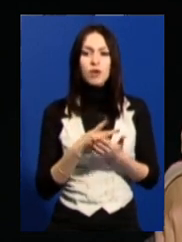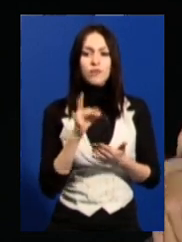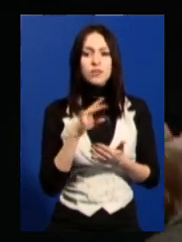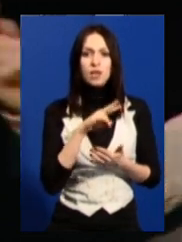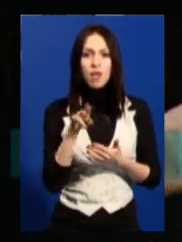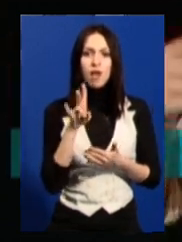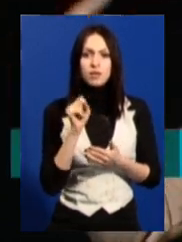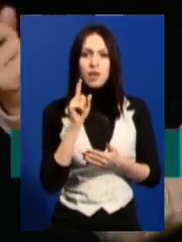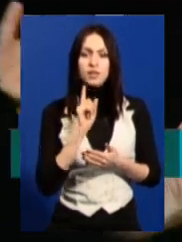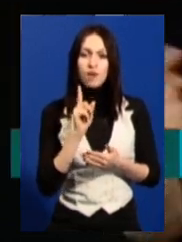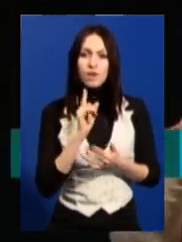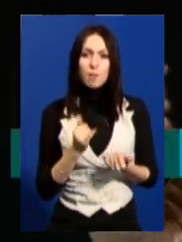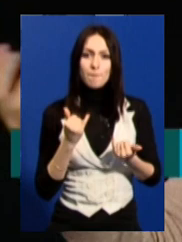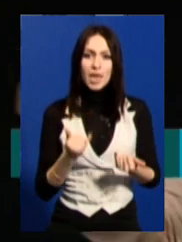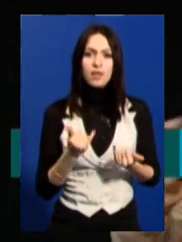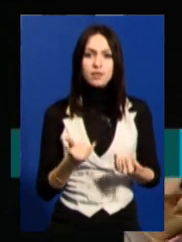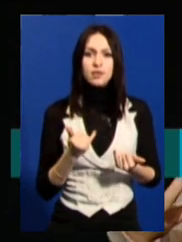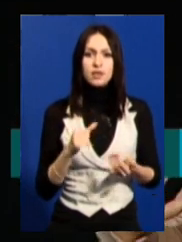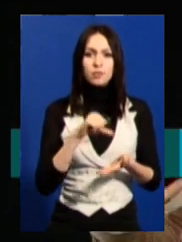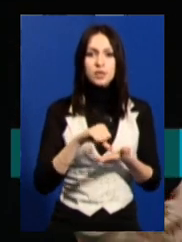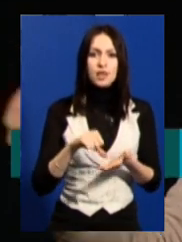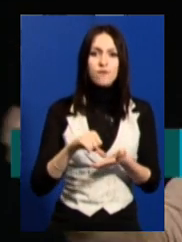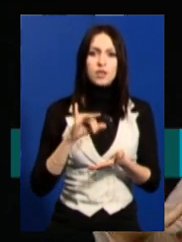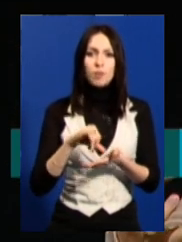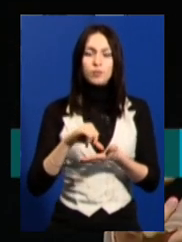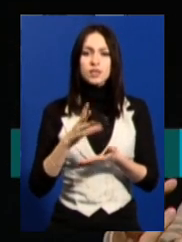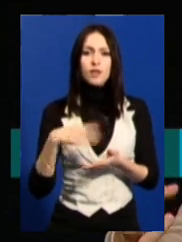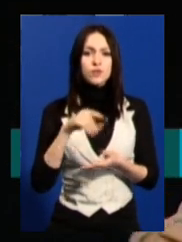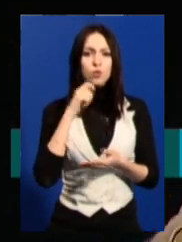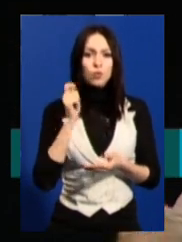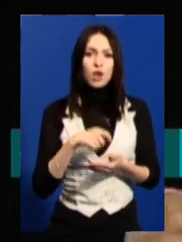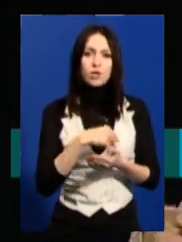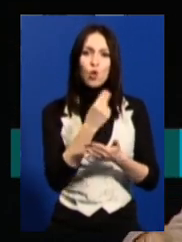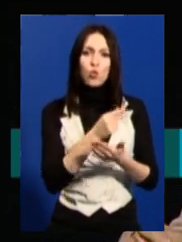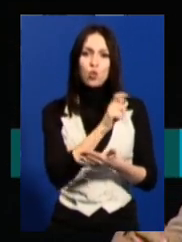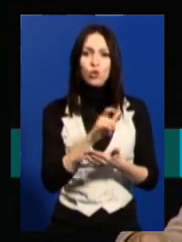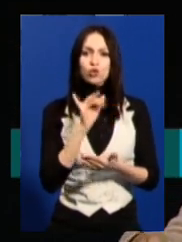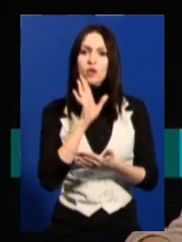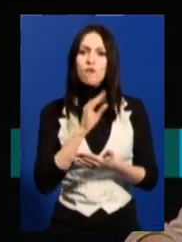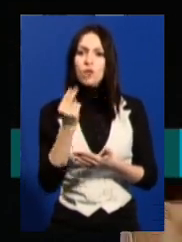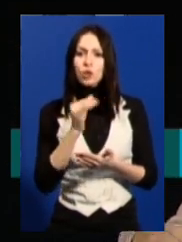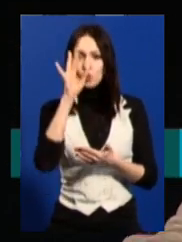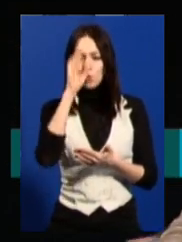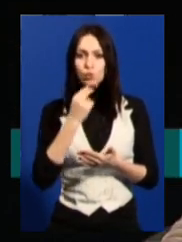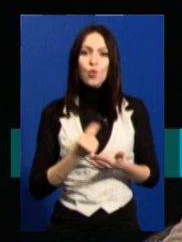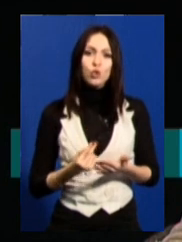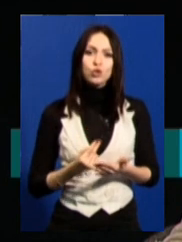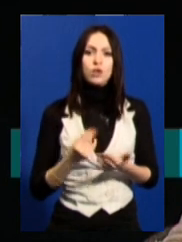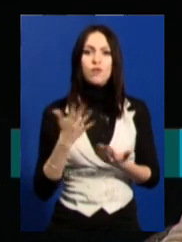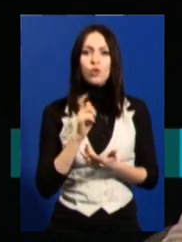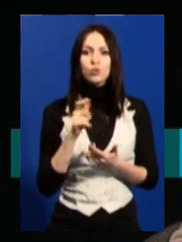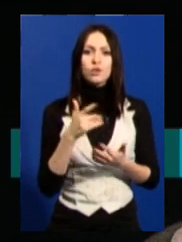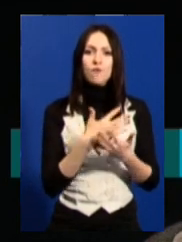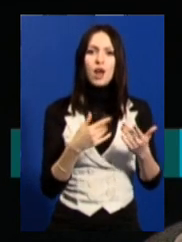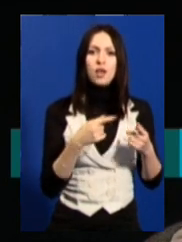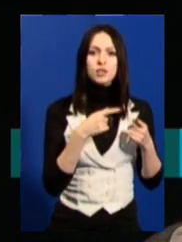сучасність підставників і підставниць з усієї України, художників і художниць, як різні люди в різних куточках України бачать те, що зараз